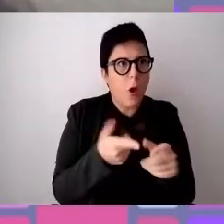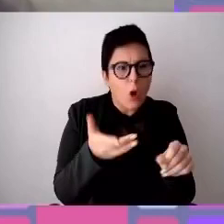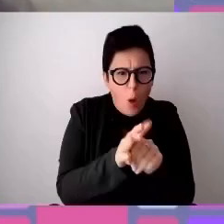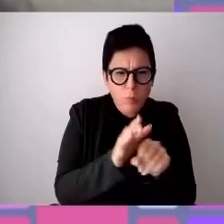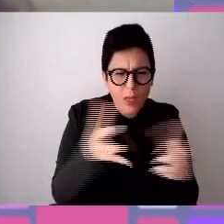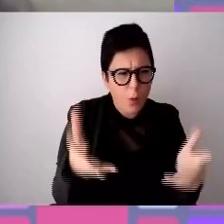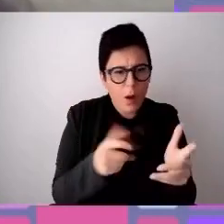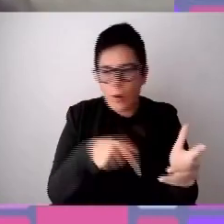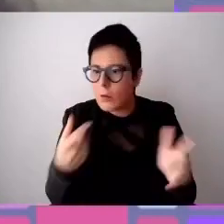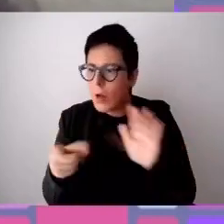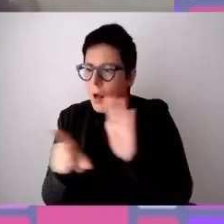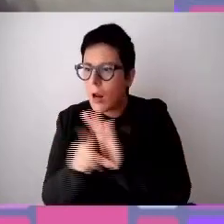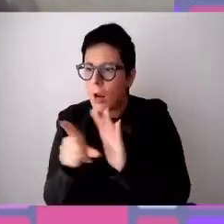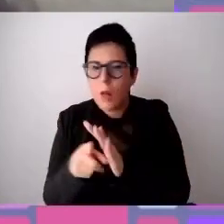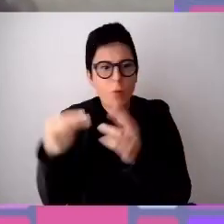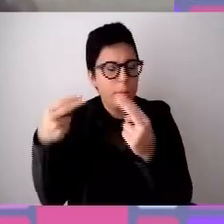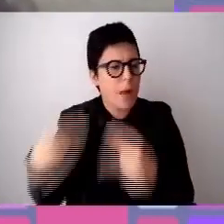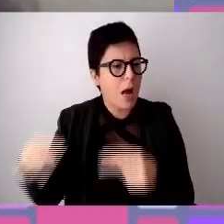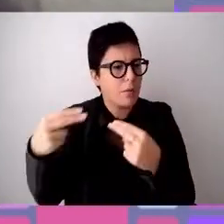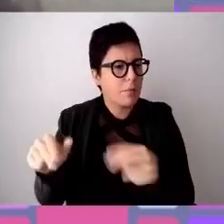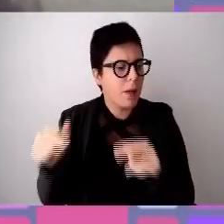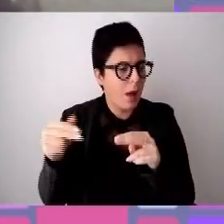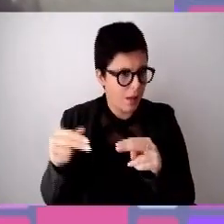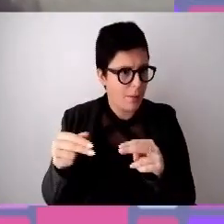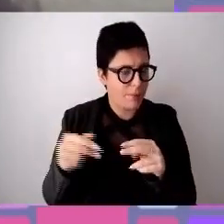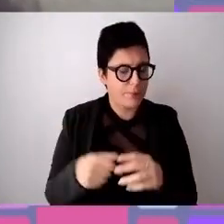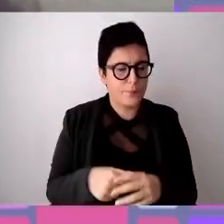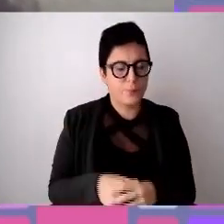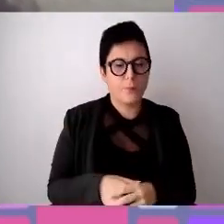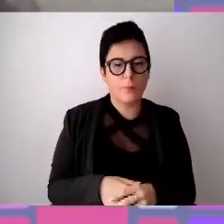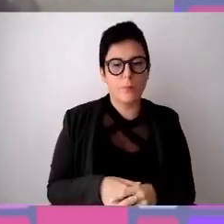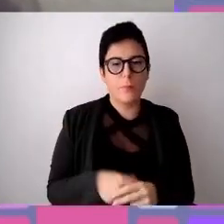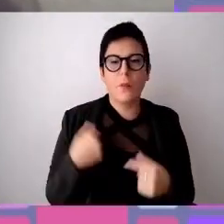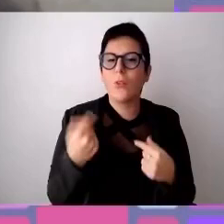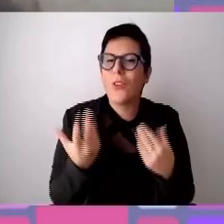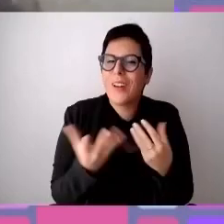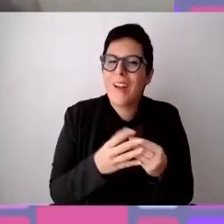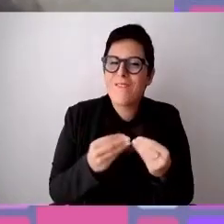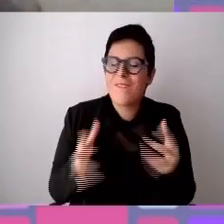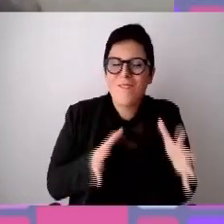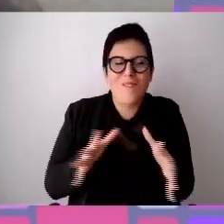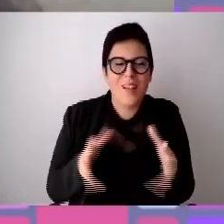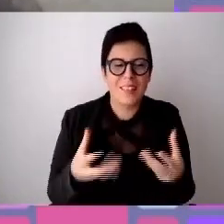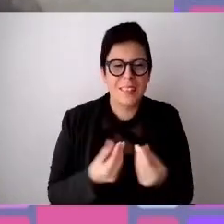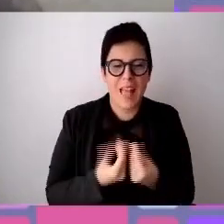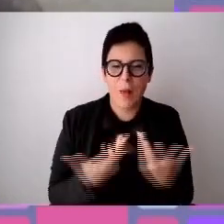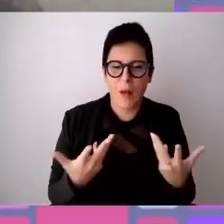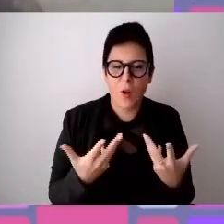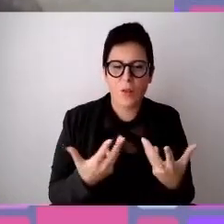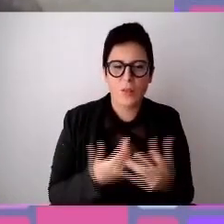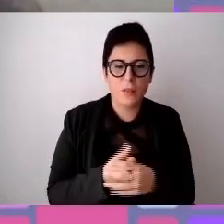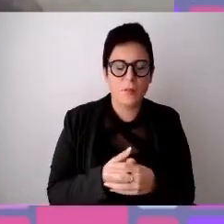la giurisdizione purtroppo ha lasciato. Cosa possiamo fare insieme? Possiamo fare, come diceva